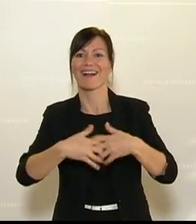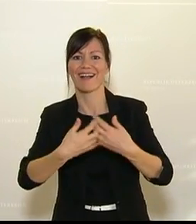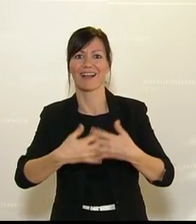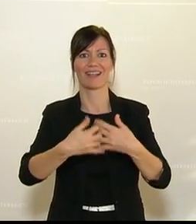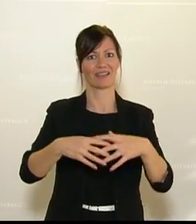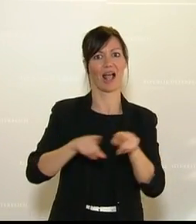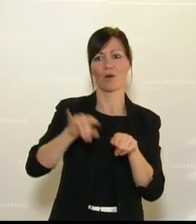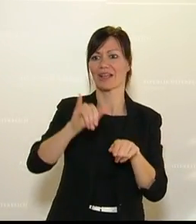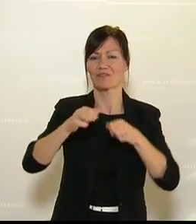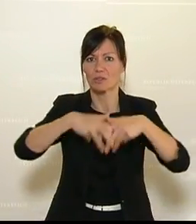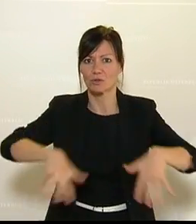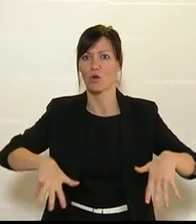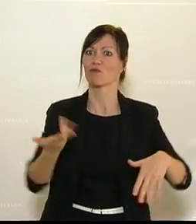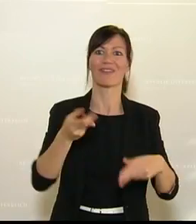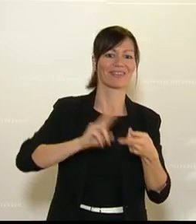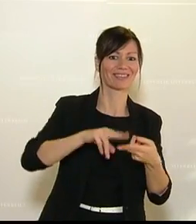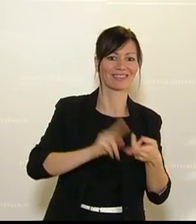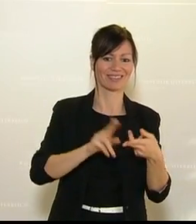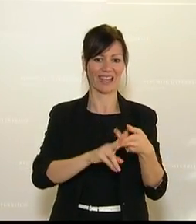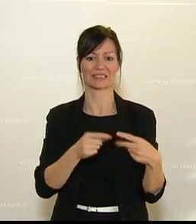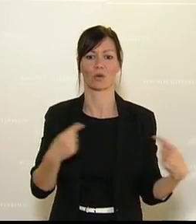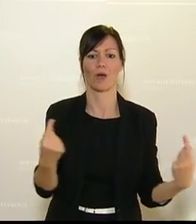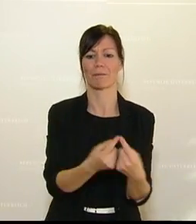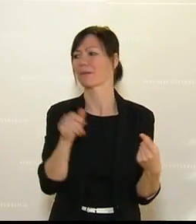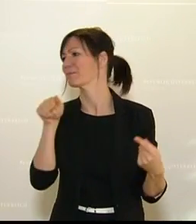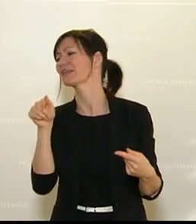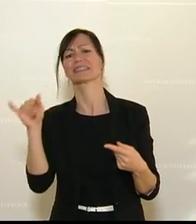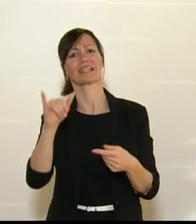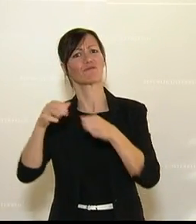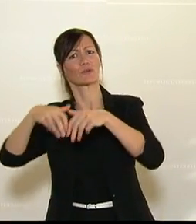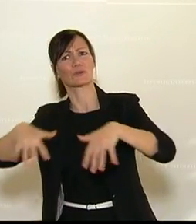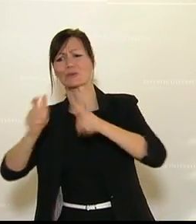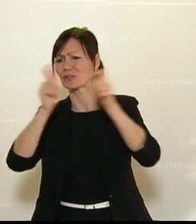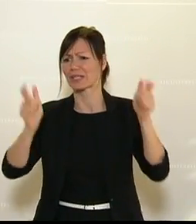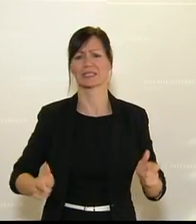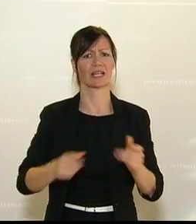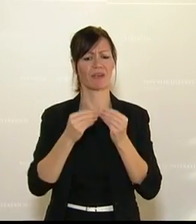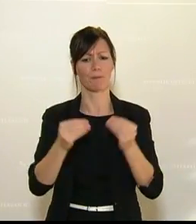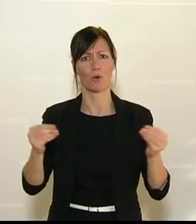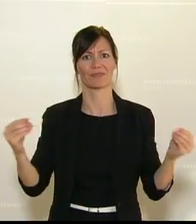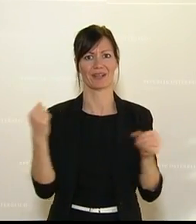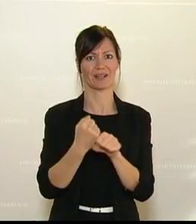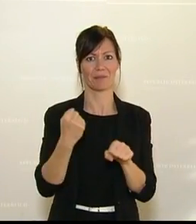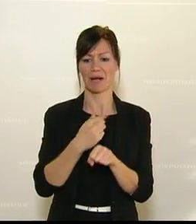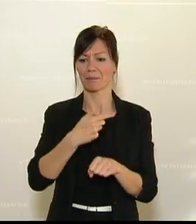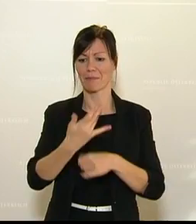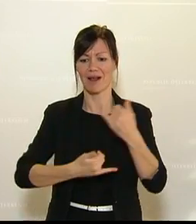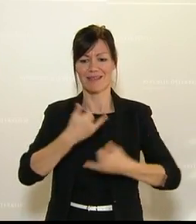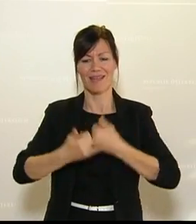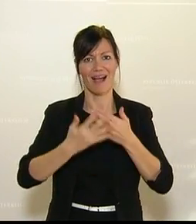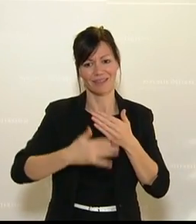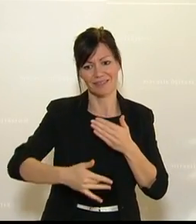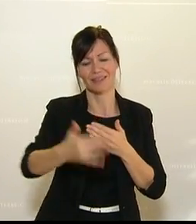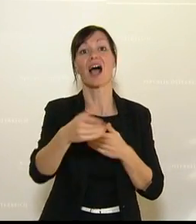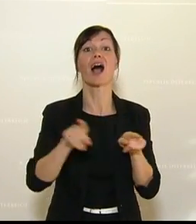Von der Nasszelle bis zur Generalsanierung werden unsere Kasernen, jawohl, auf Vordermann gebracht. In den kommenden Jahren werden